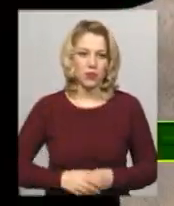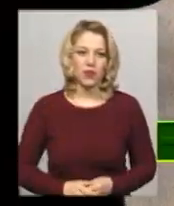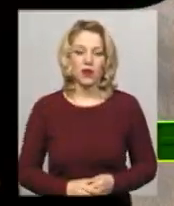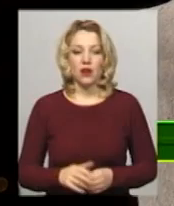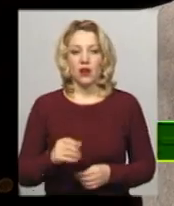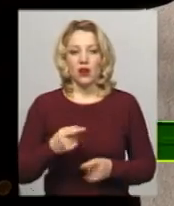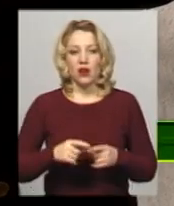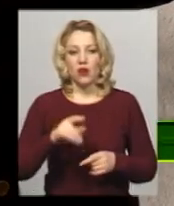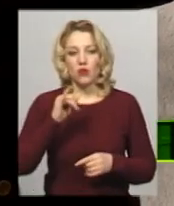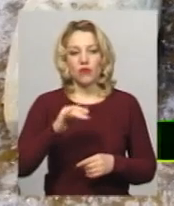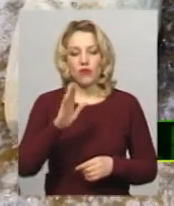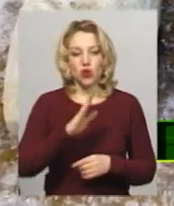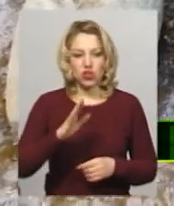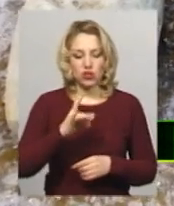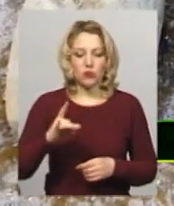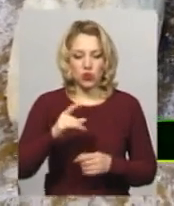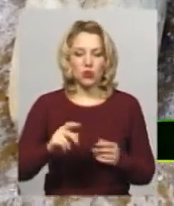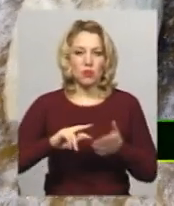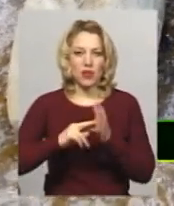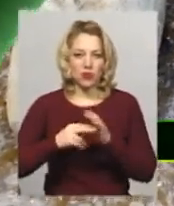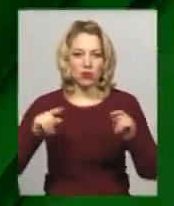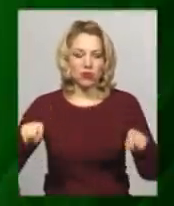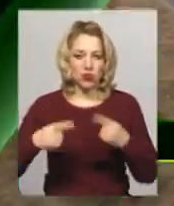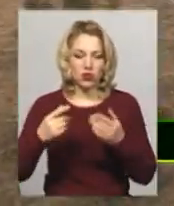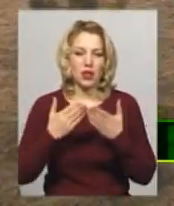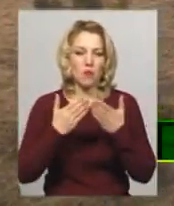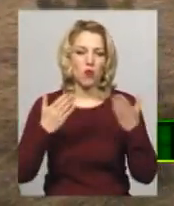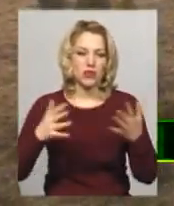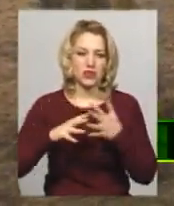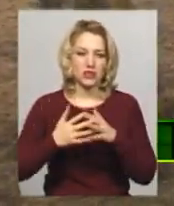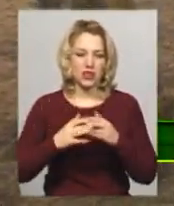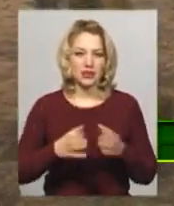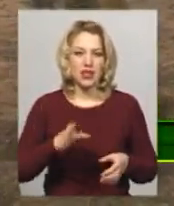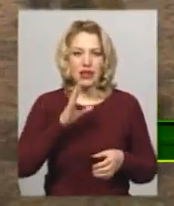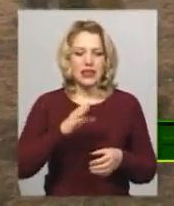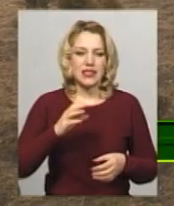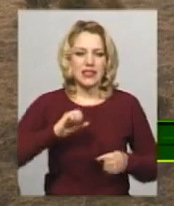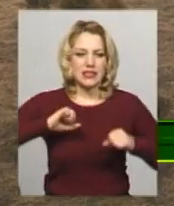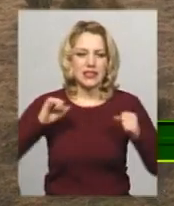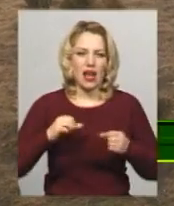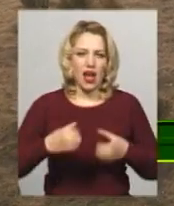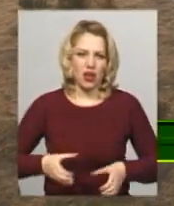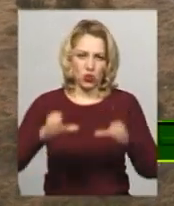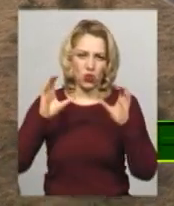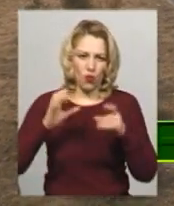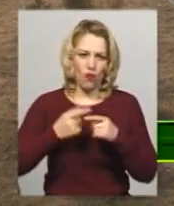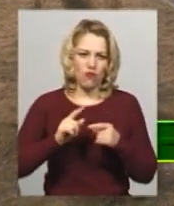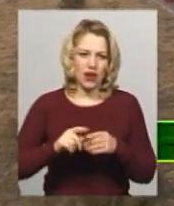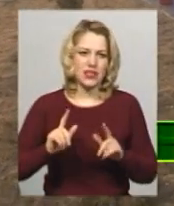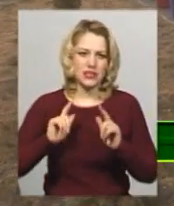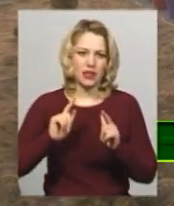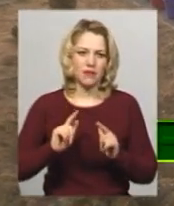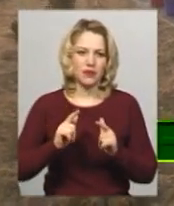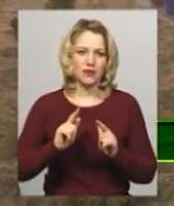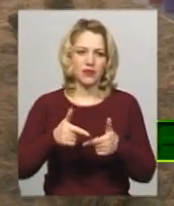Тернаруді Волочийського району планують створити музей історії села. Загартування дітей запровадили в загальноосвітній школі 1-3 ступенів номер